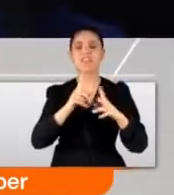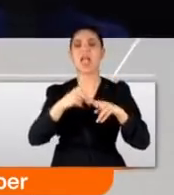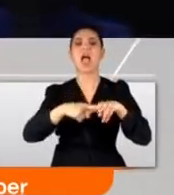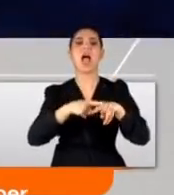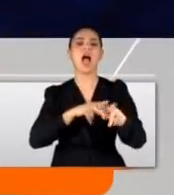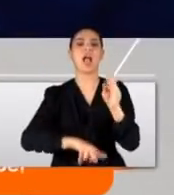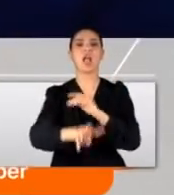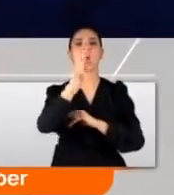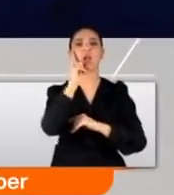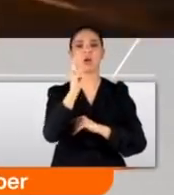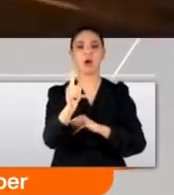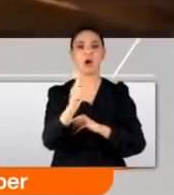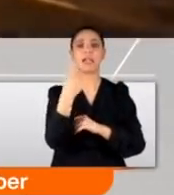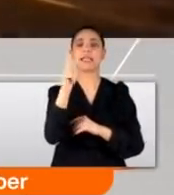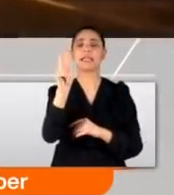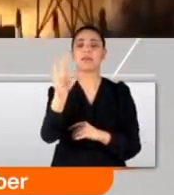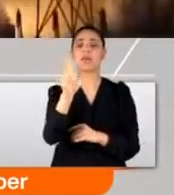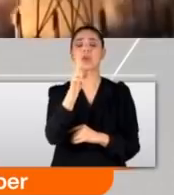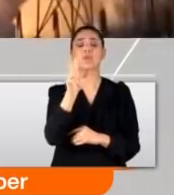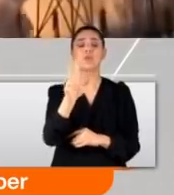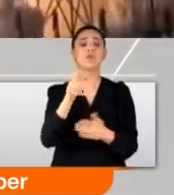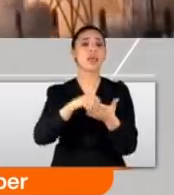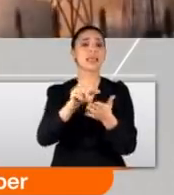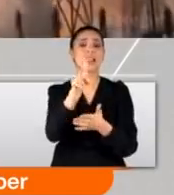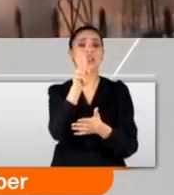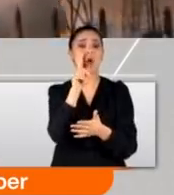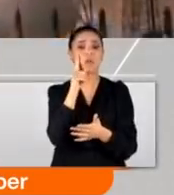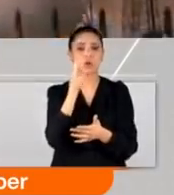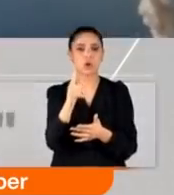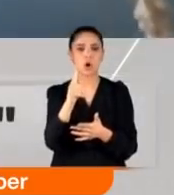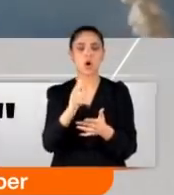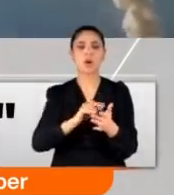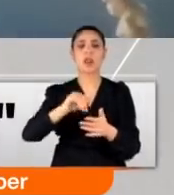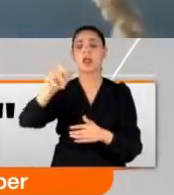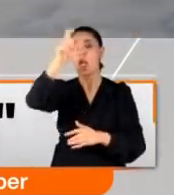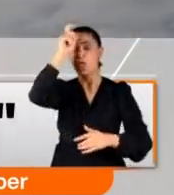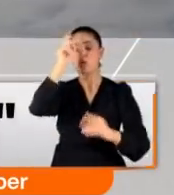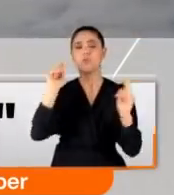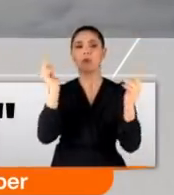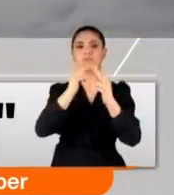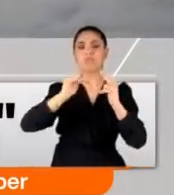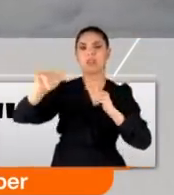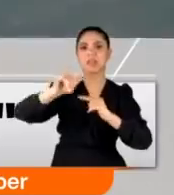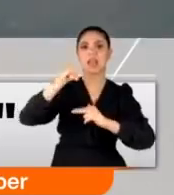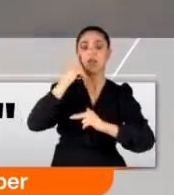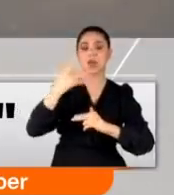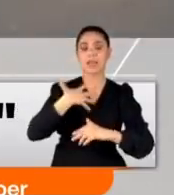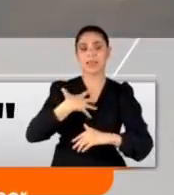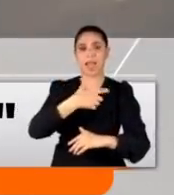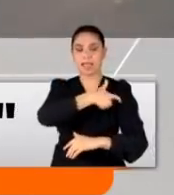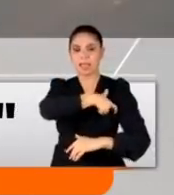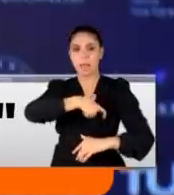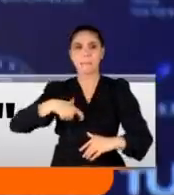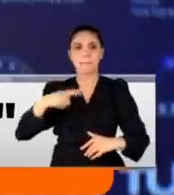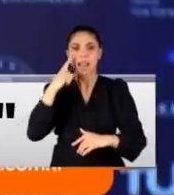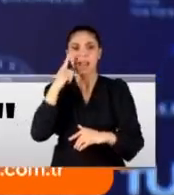yılı sonunda yakın dünya yörüngesinde ateşleyeceğimiz kendi milli ve özgün